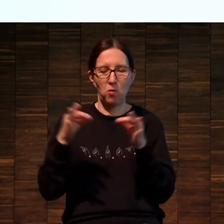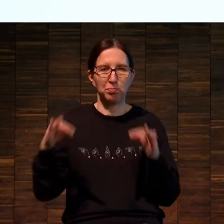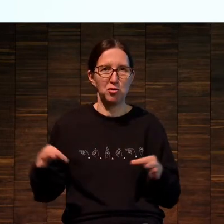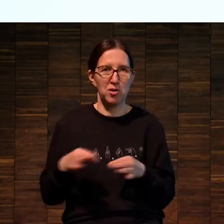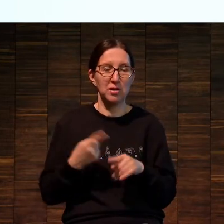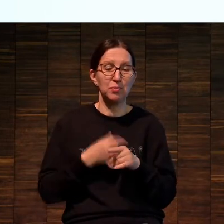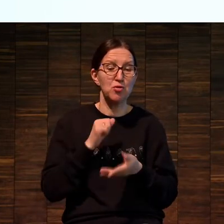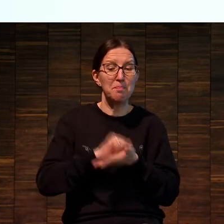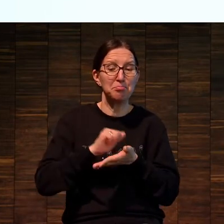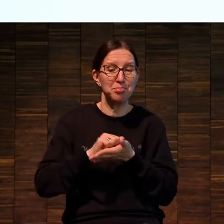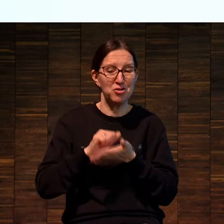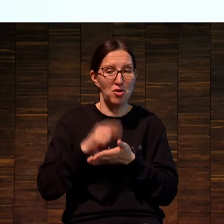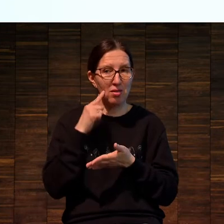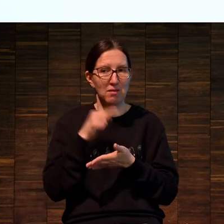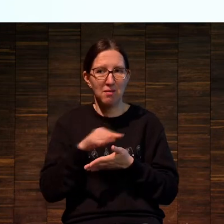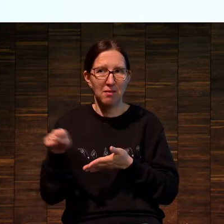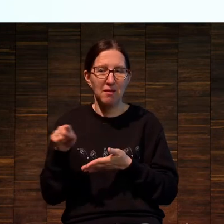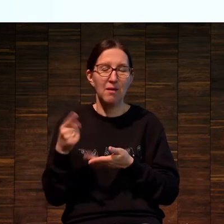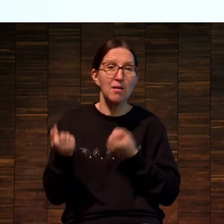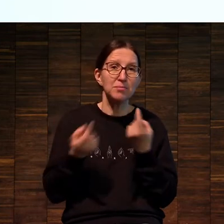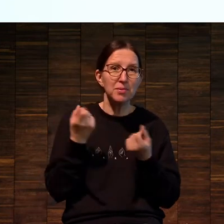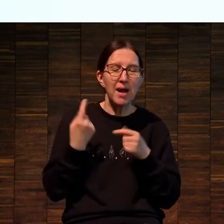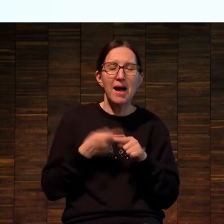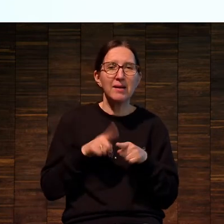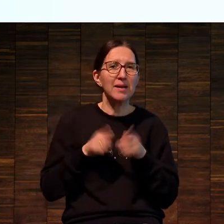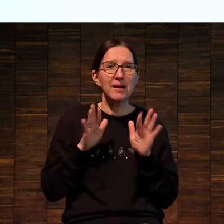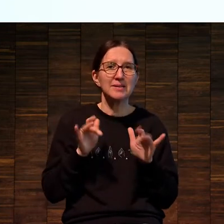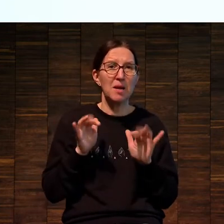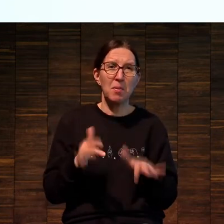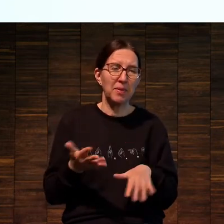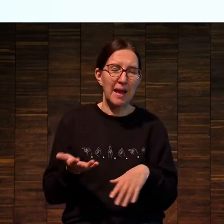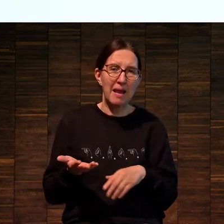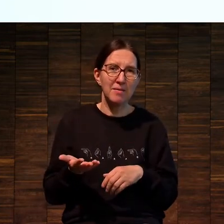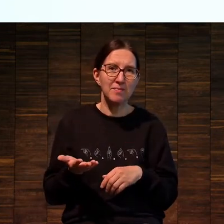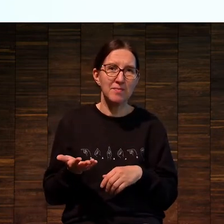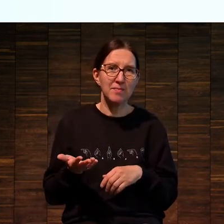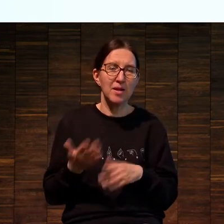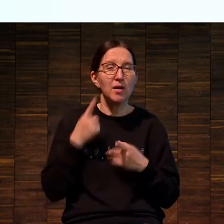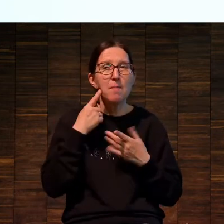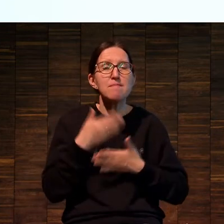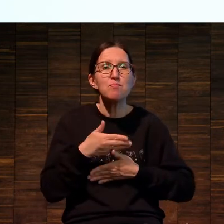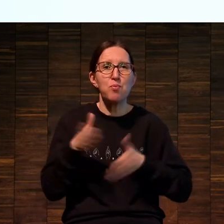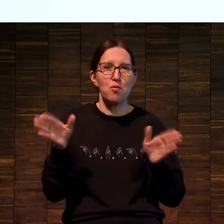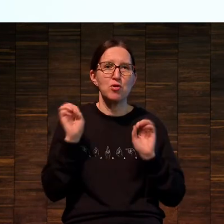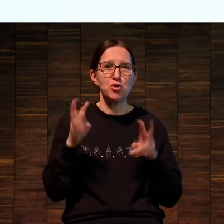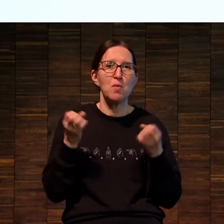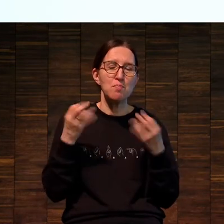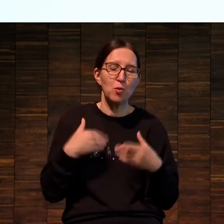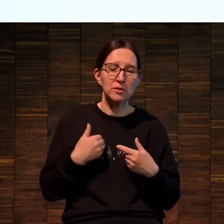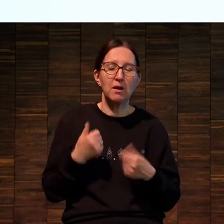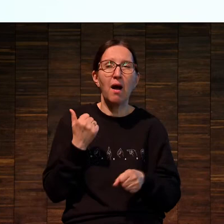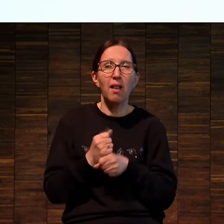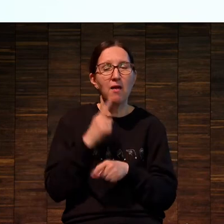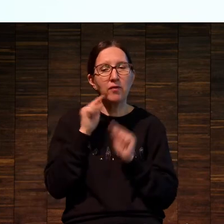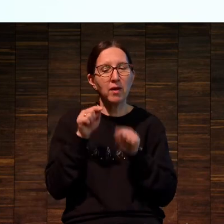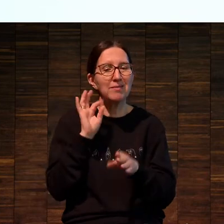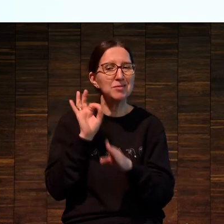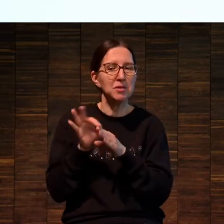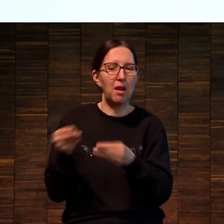Печатная практика, она на самом деле гораздо шире, чем просто получение изображения.